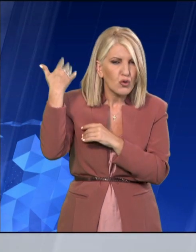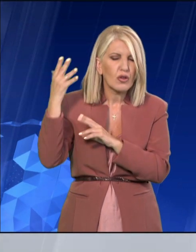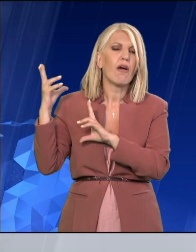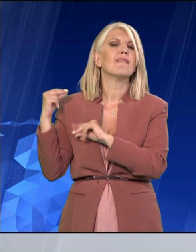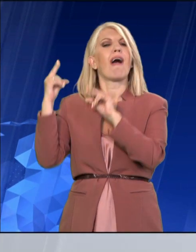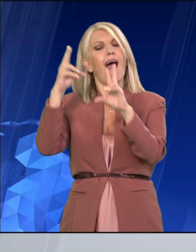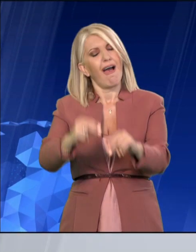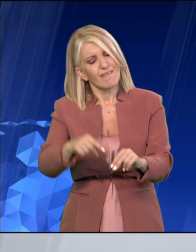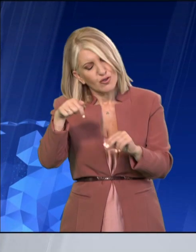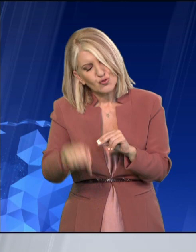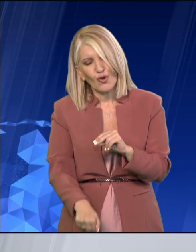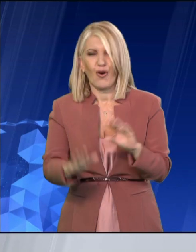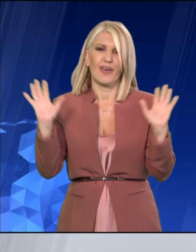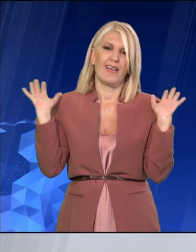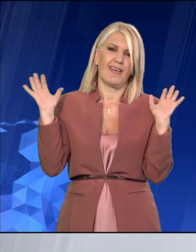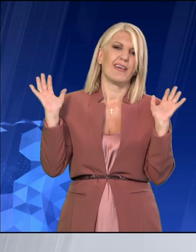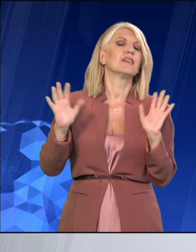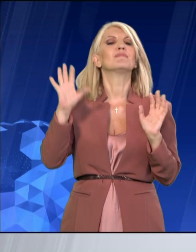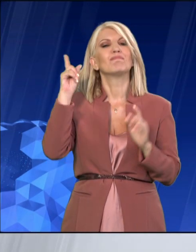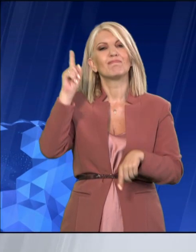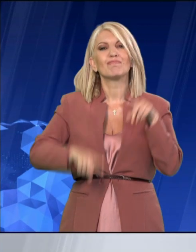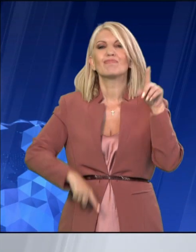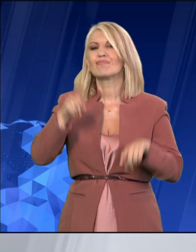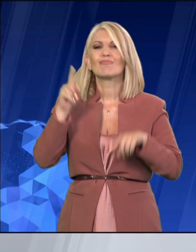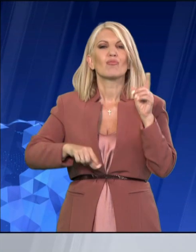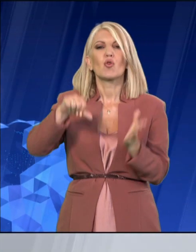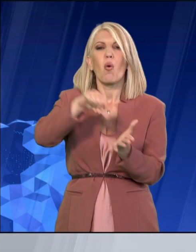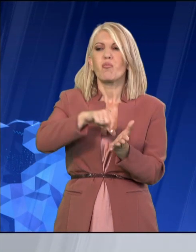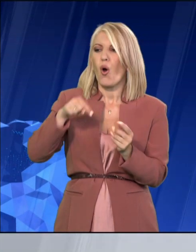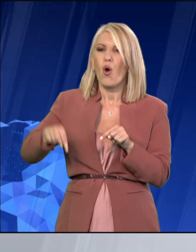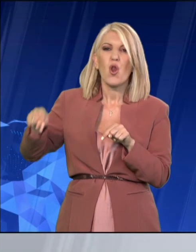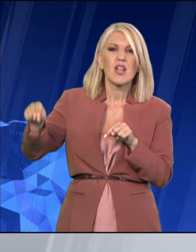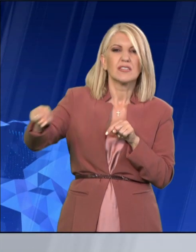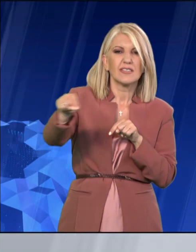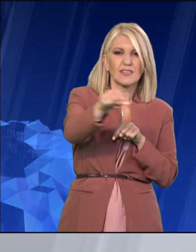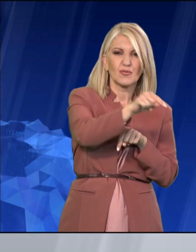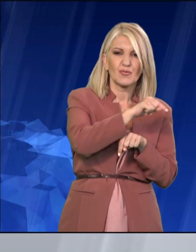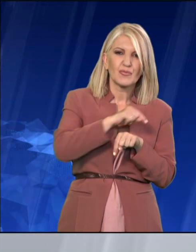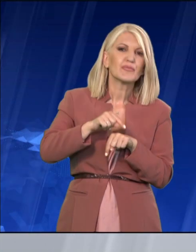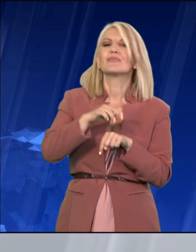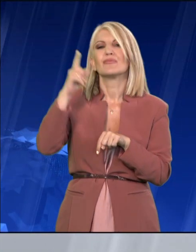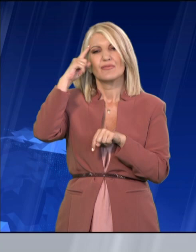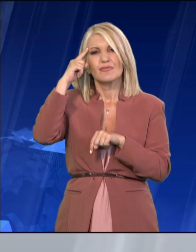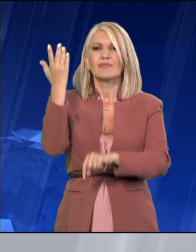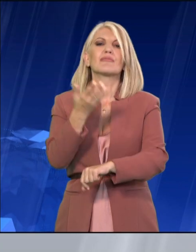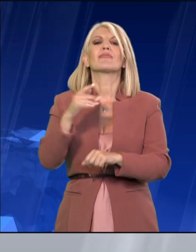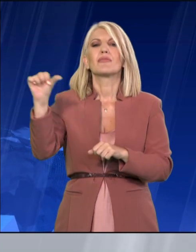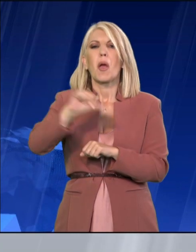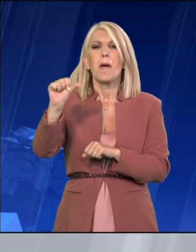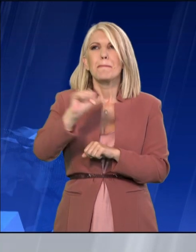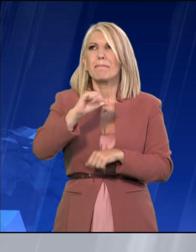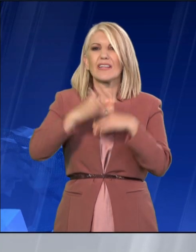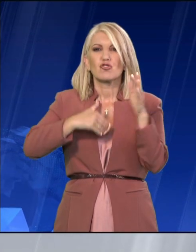γίνει το εξής. Είναι οι πόλεις οι οποίες είναι μεγάλες αποθήκες. Οι άσφαλτος και το πετόν είναι μεγάλες αποθήκες της θερμότητας.